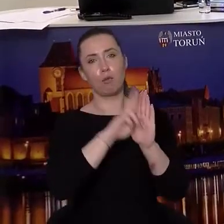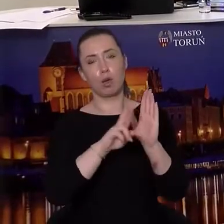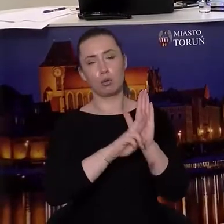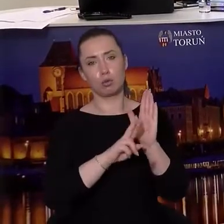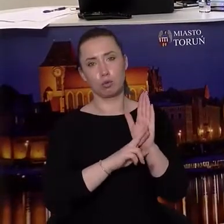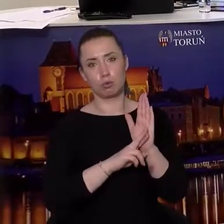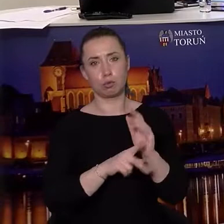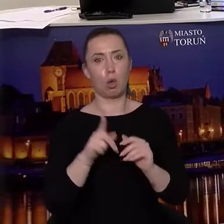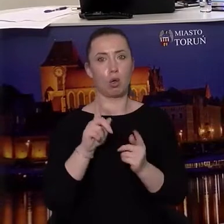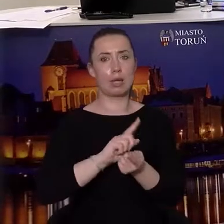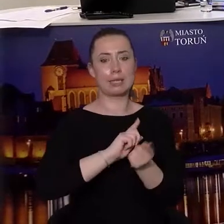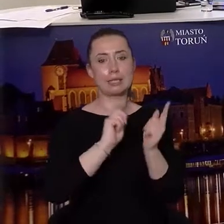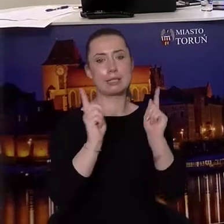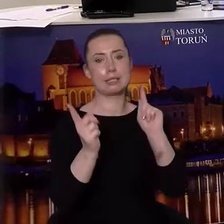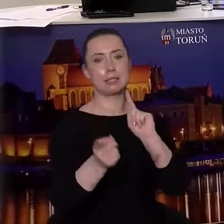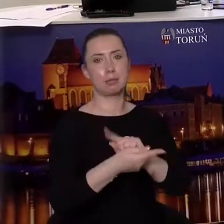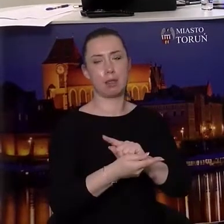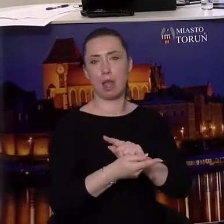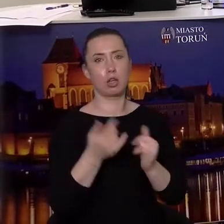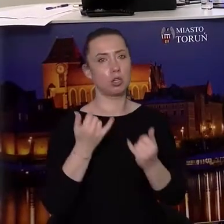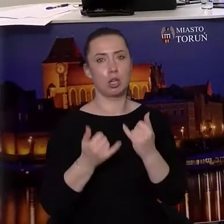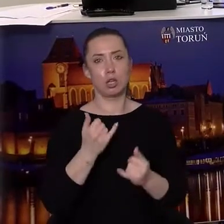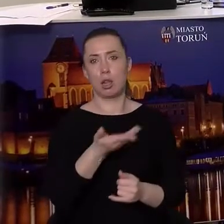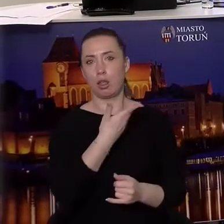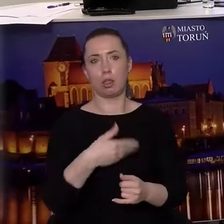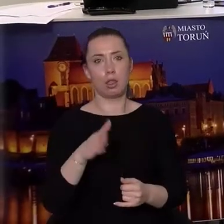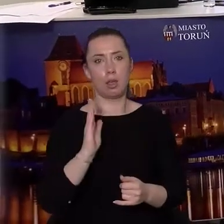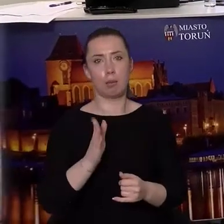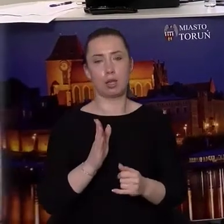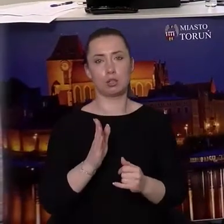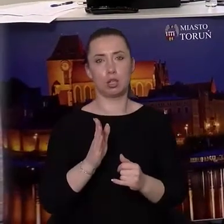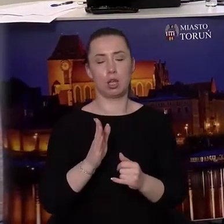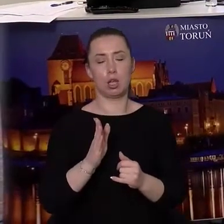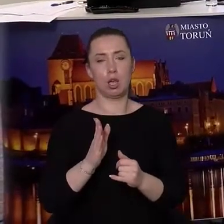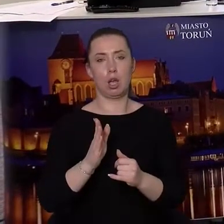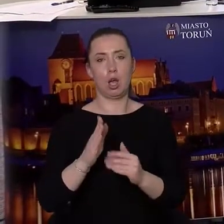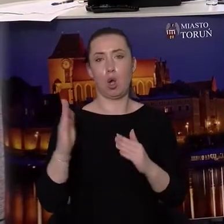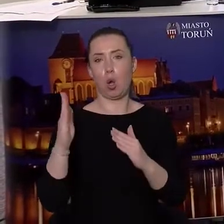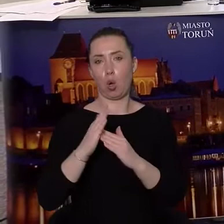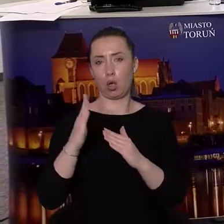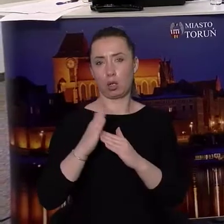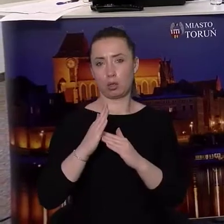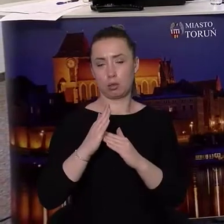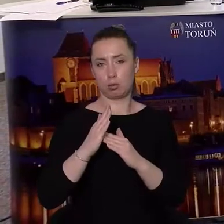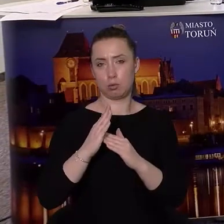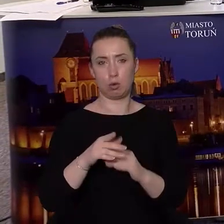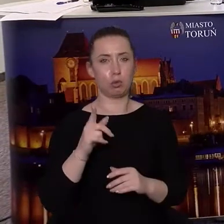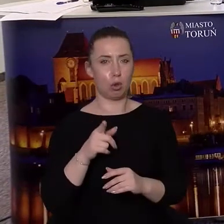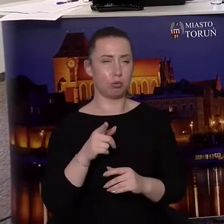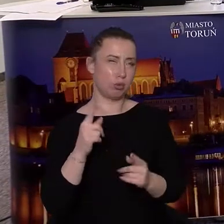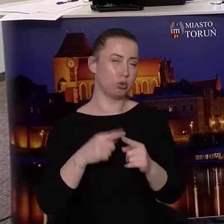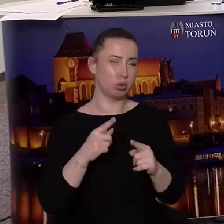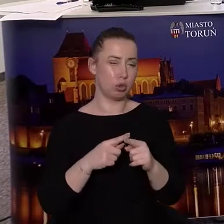polegająca na tym, że ograniczeń w transporcie publicznym, jak zrozumiałem, nie będzie, ale to także chyba jest